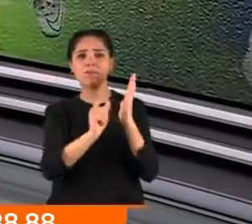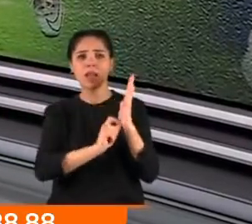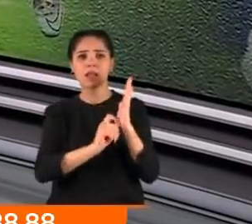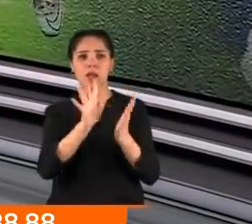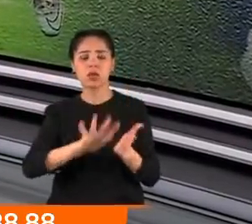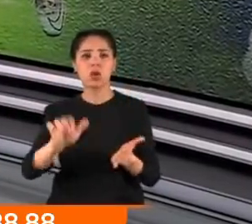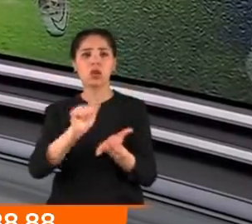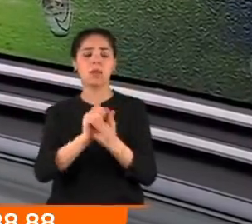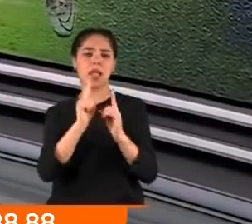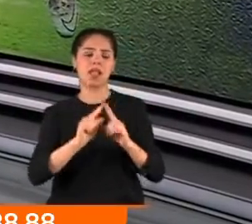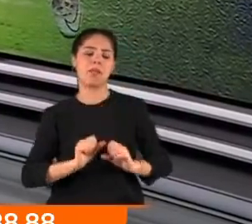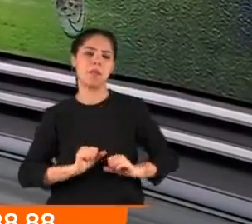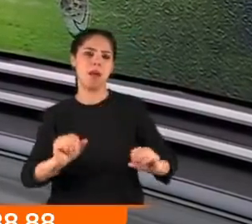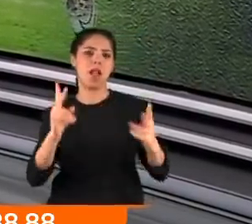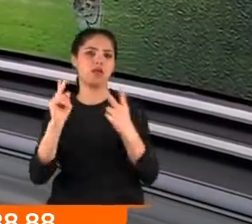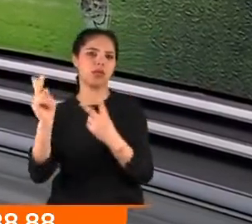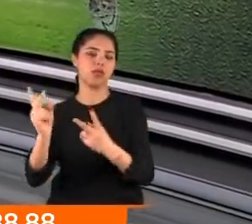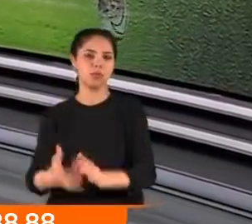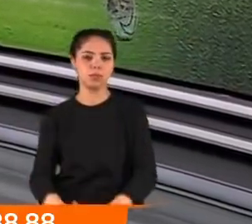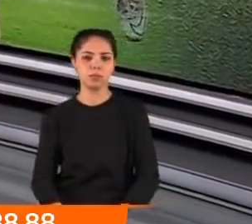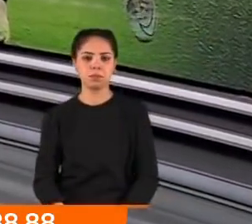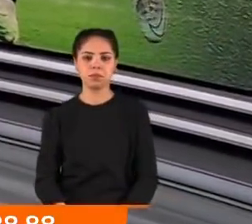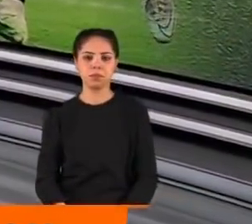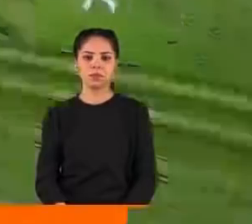duygularını sosyal medya hesabından paylaştı.